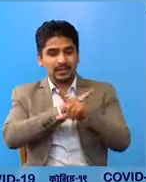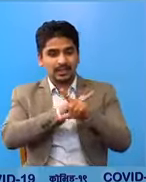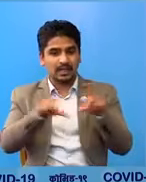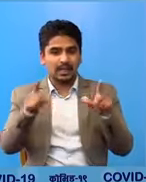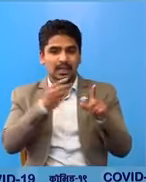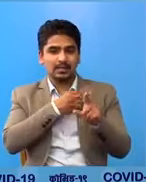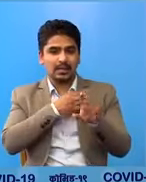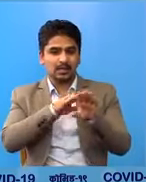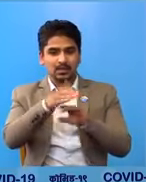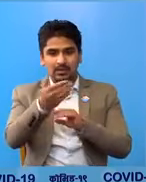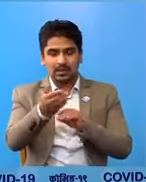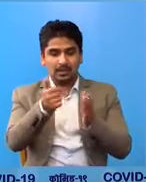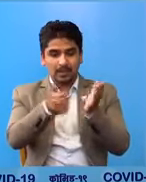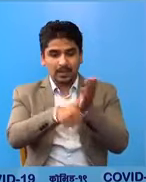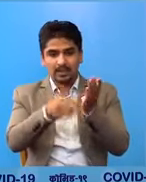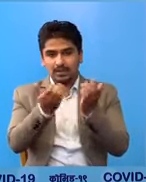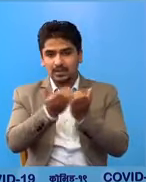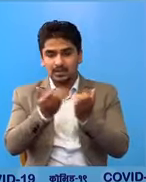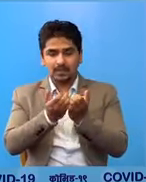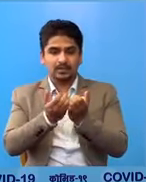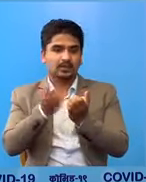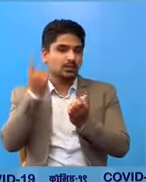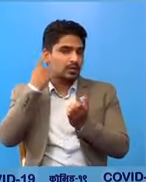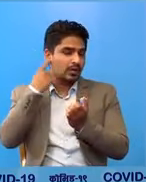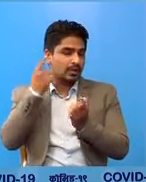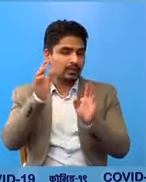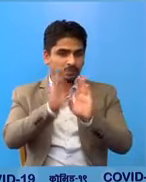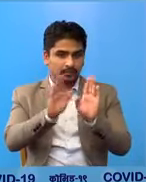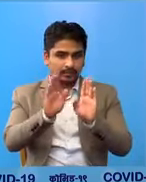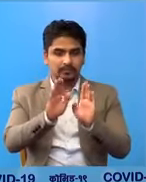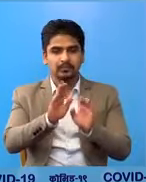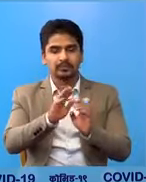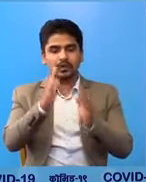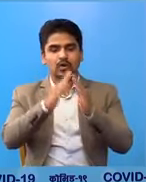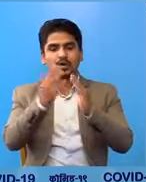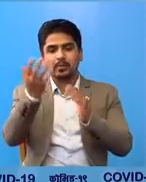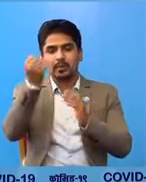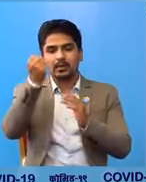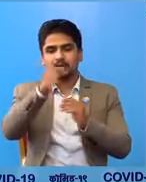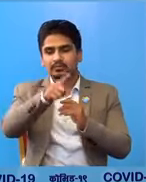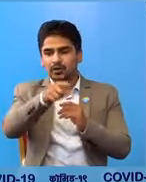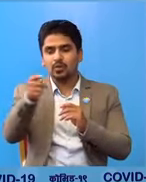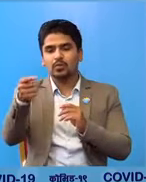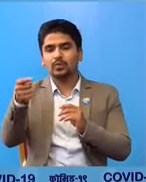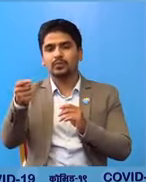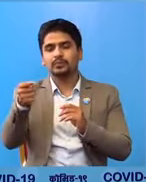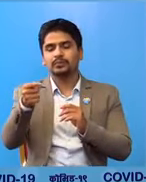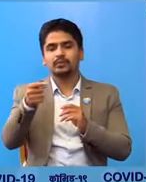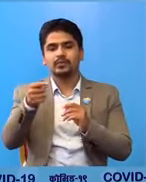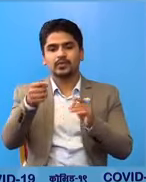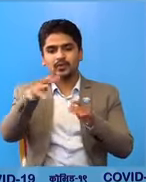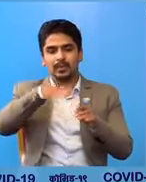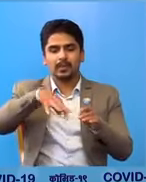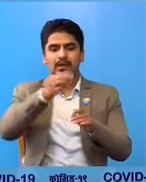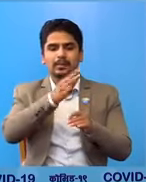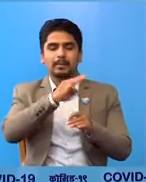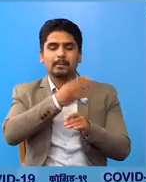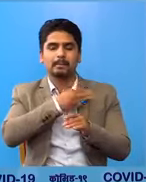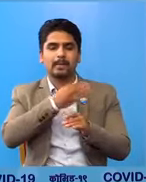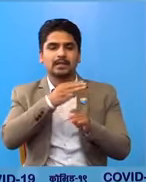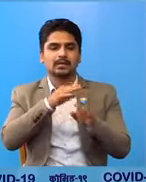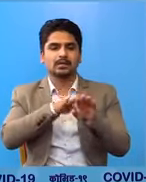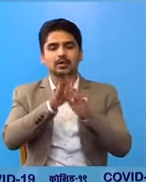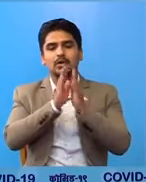मानी सरुलाई परिच्षण का लागी गवाब नदिन घरबेटी लगायत सर्वसाधन सबेमा